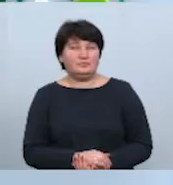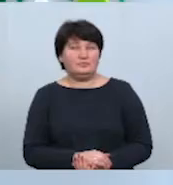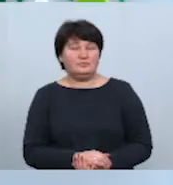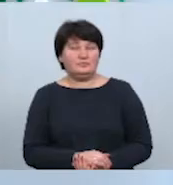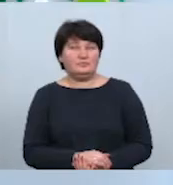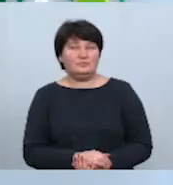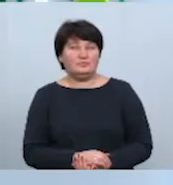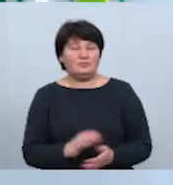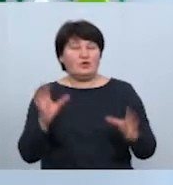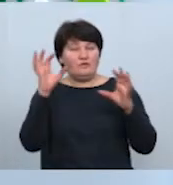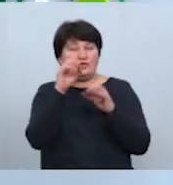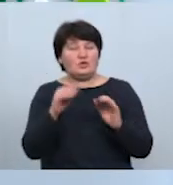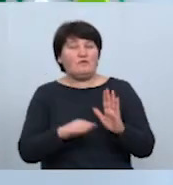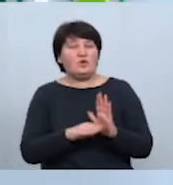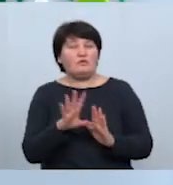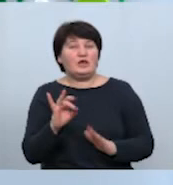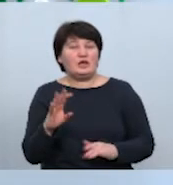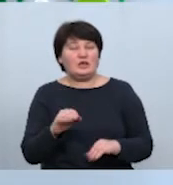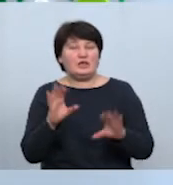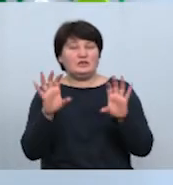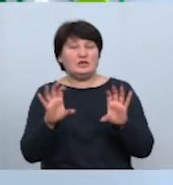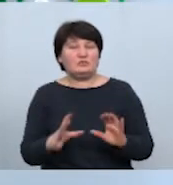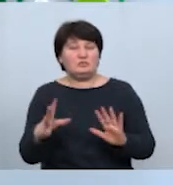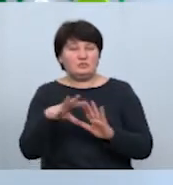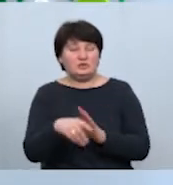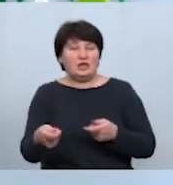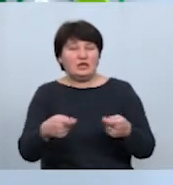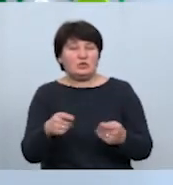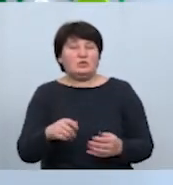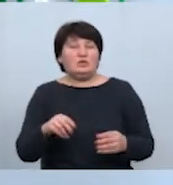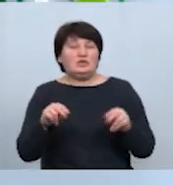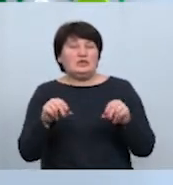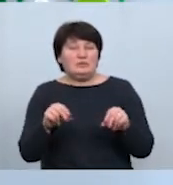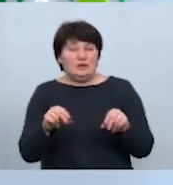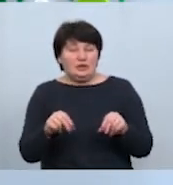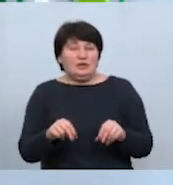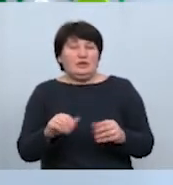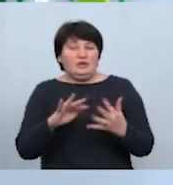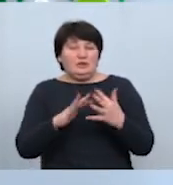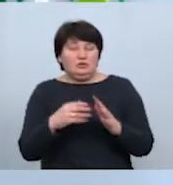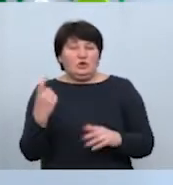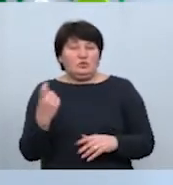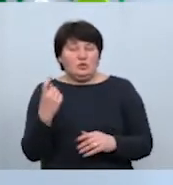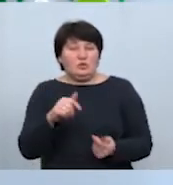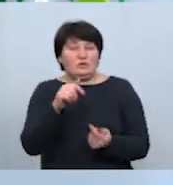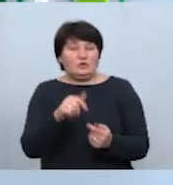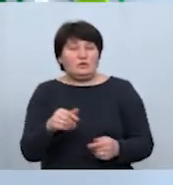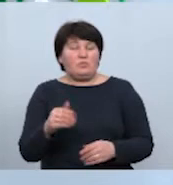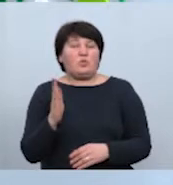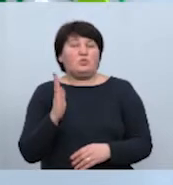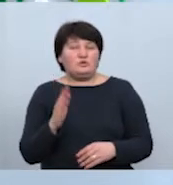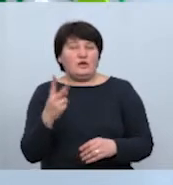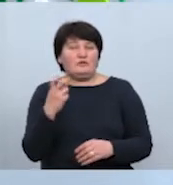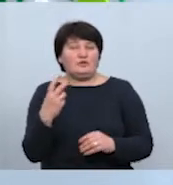Вночі Верховна Рада охвалила закон про запровадження ринку землі сільськогосподарського призначення. Проголосувало 259 народних